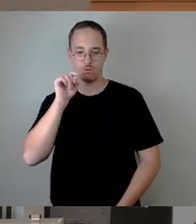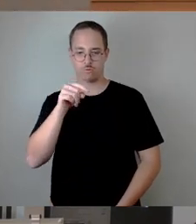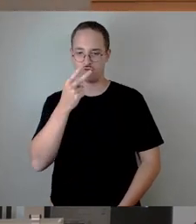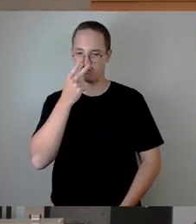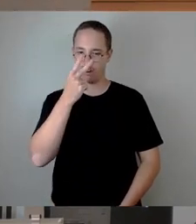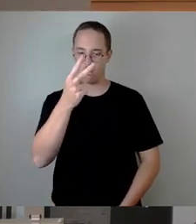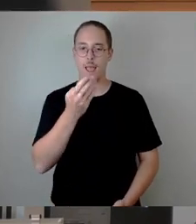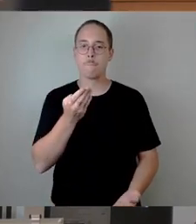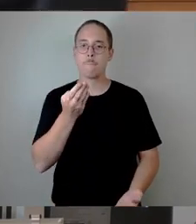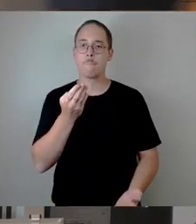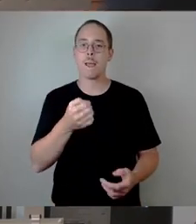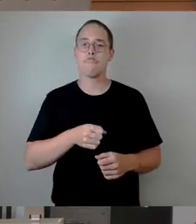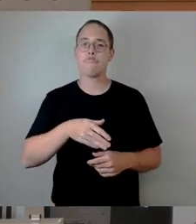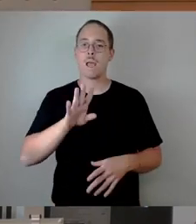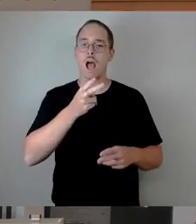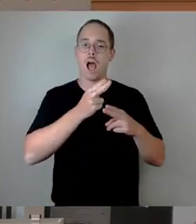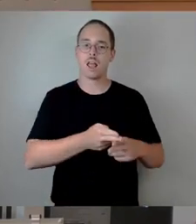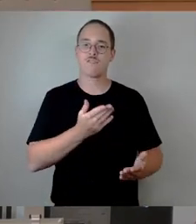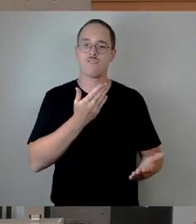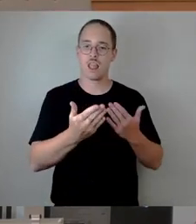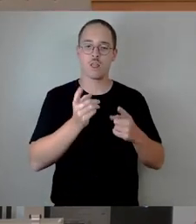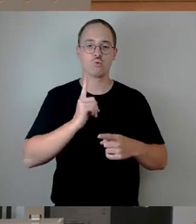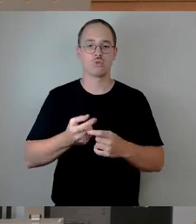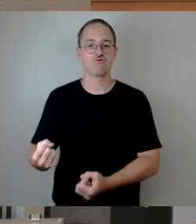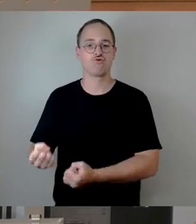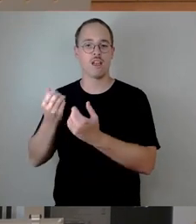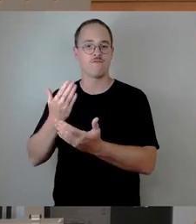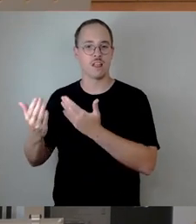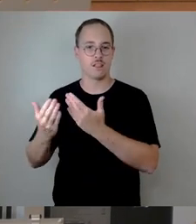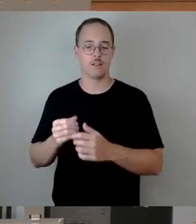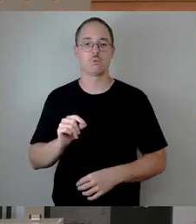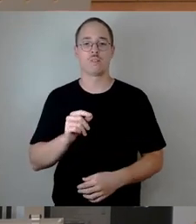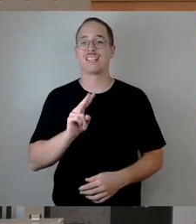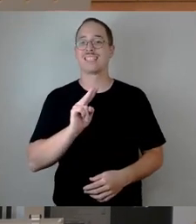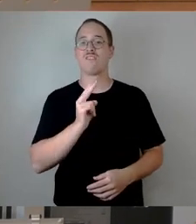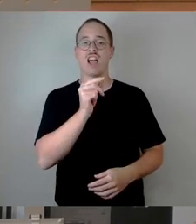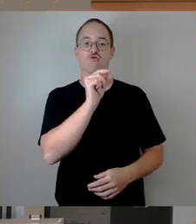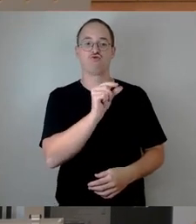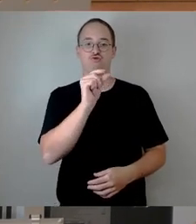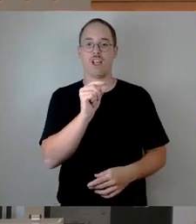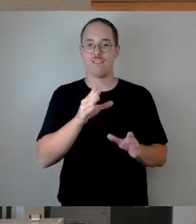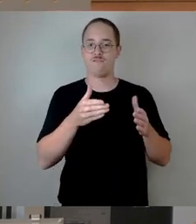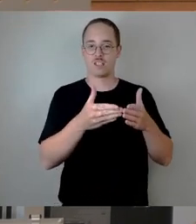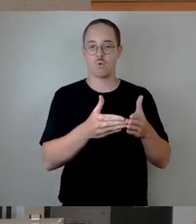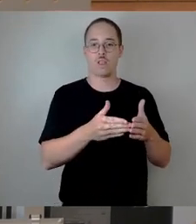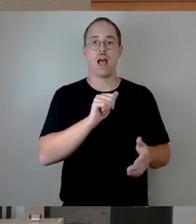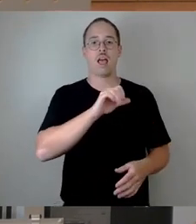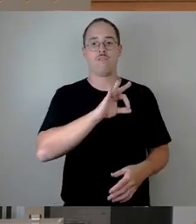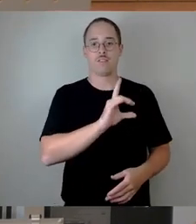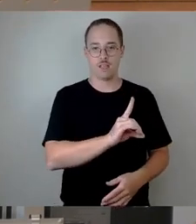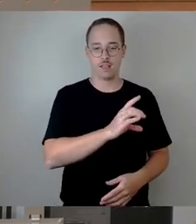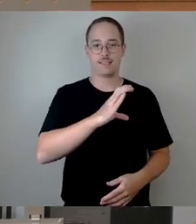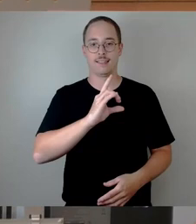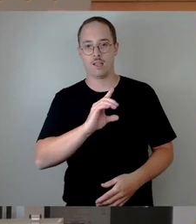Da gibt es die zweistelligen Fraktionen, AfD, CDU und Grüne und die haben zusammen im Stadtrat eine Mehrheit von 38